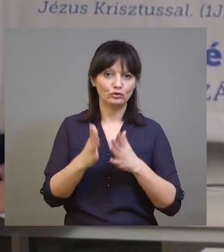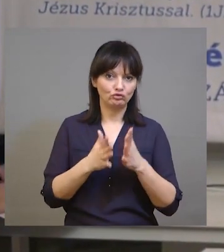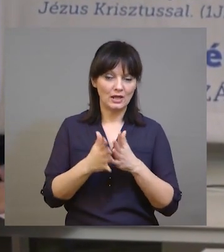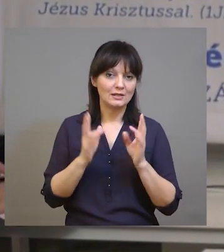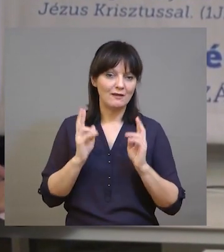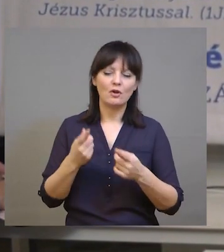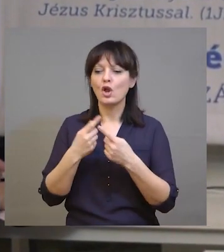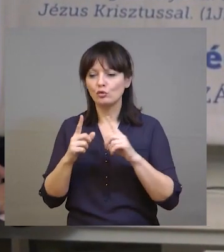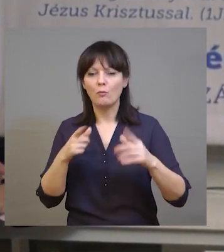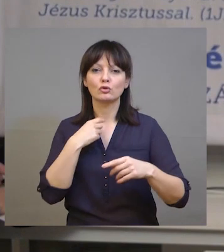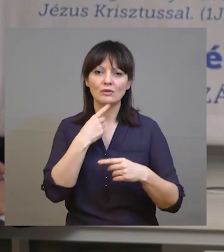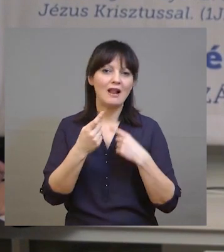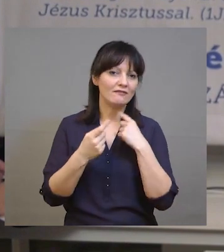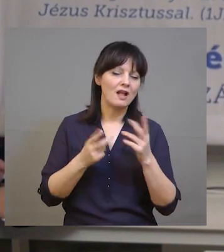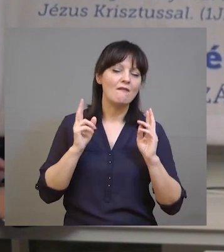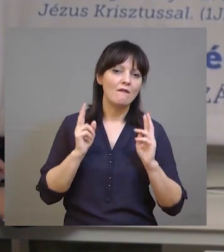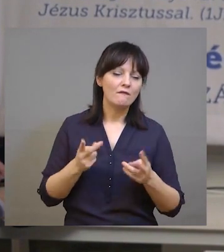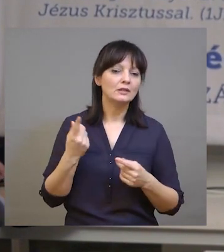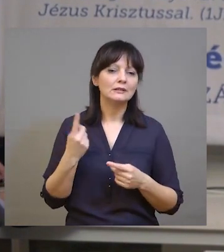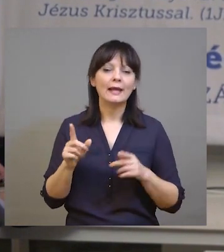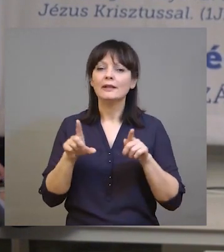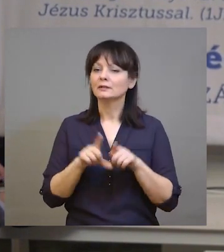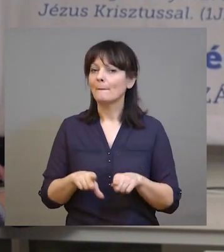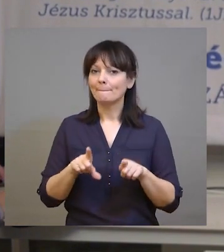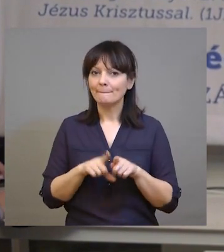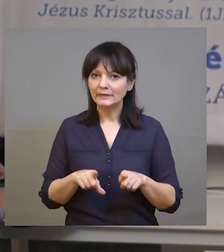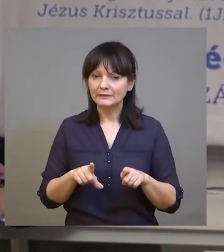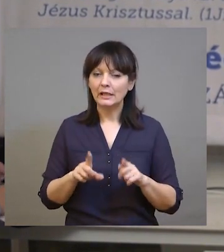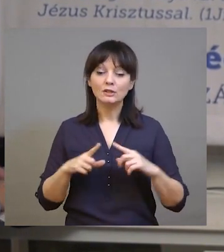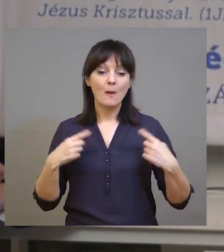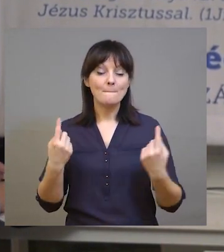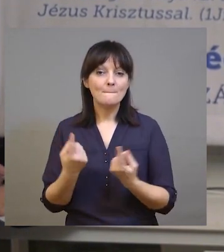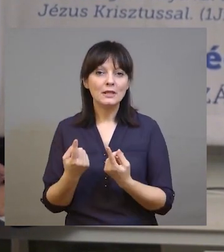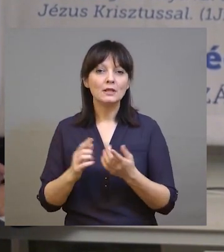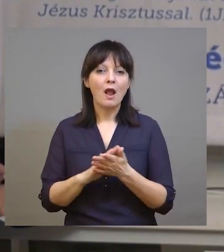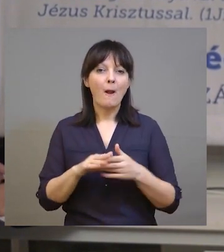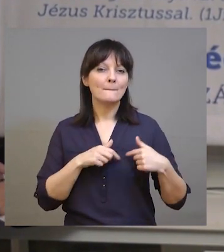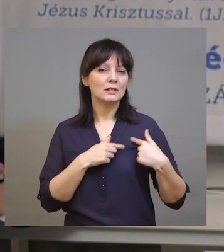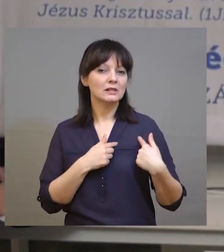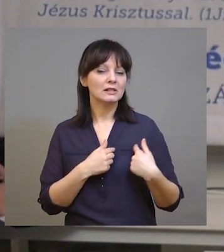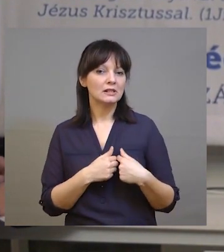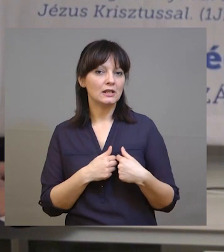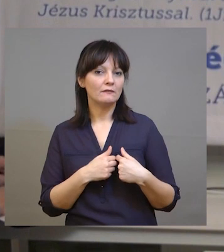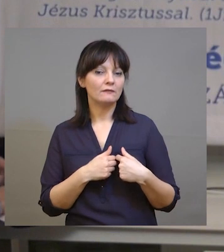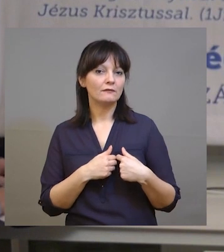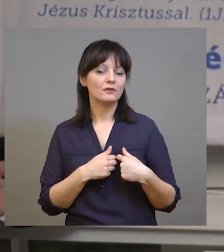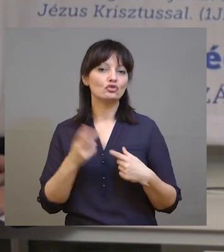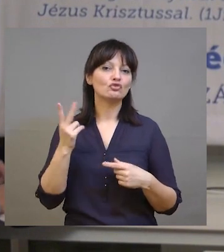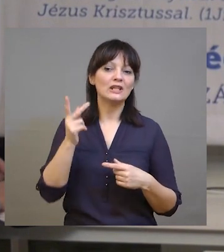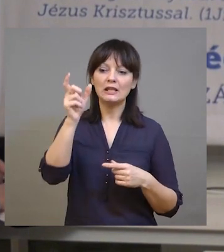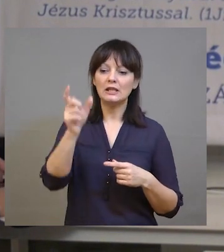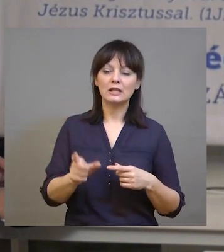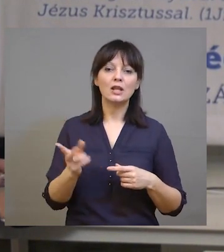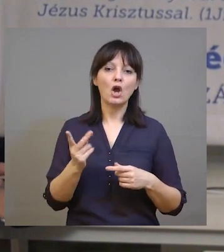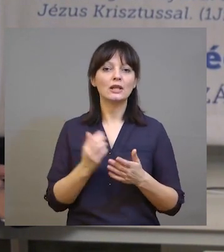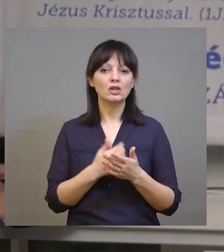más jelnyelvek lehetnek, és különböző nyelvek vannak. De nem mindegy az, hogy mi milyen szívvel, és kik